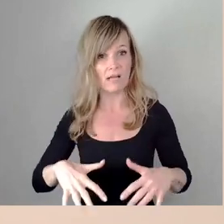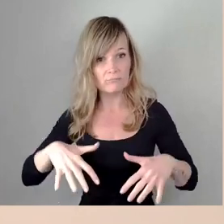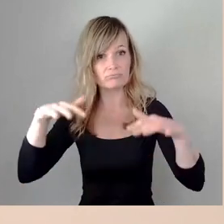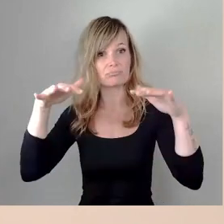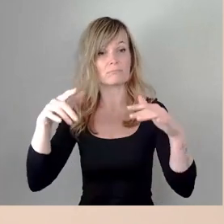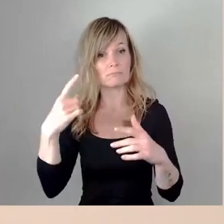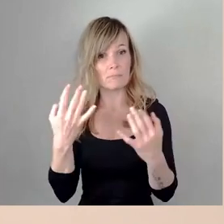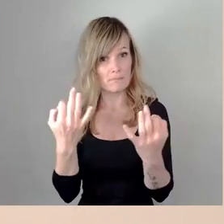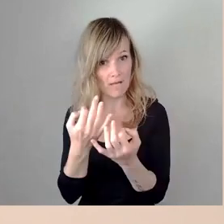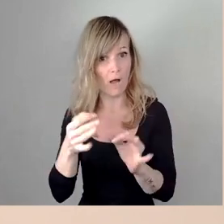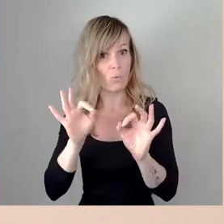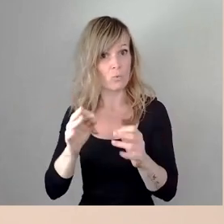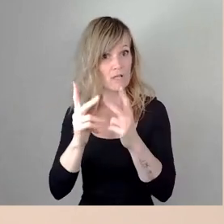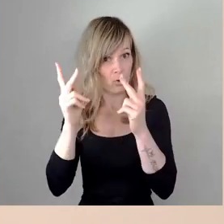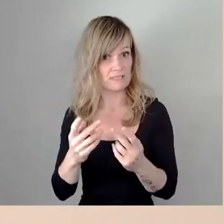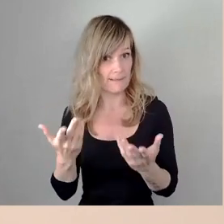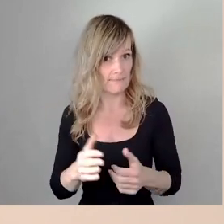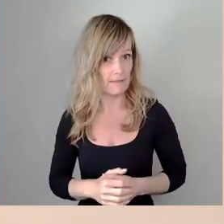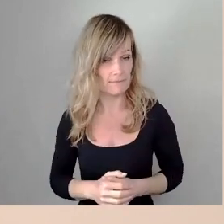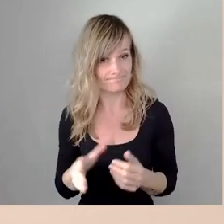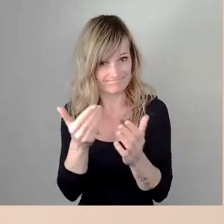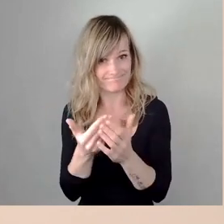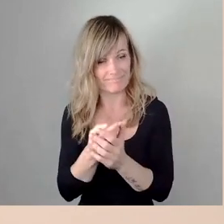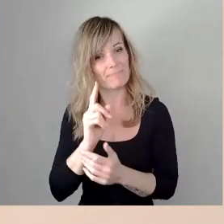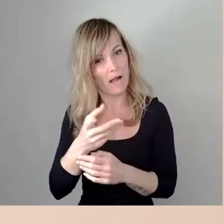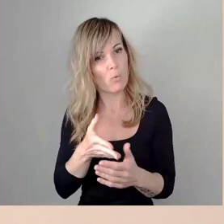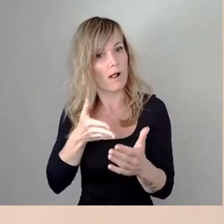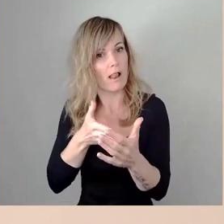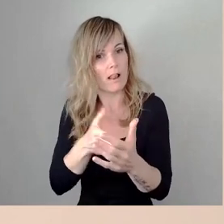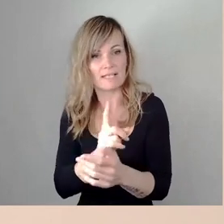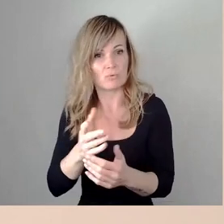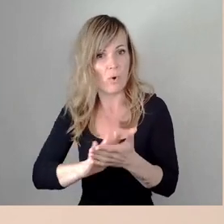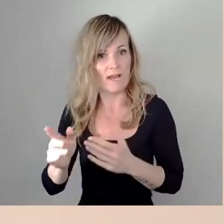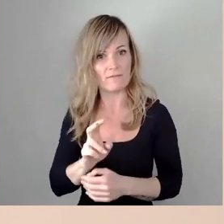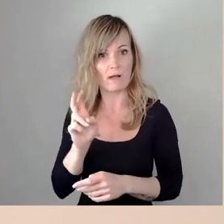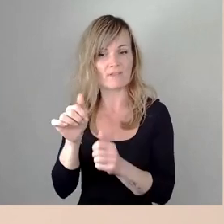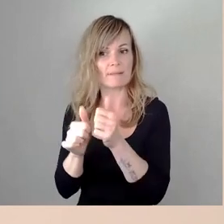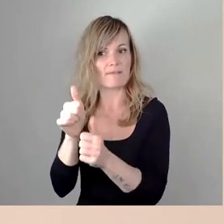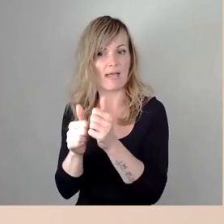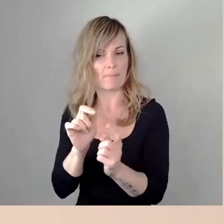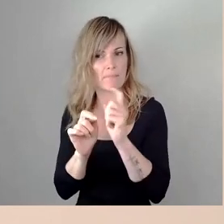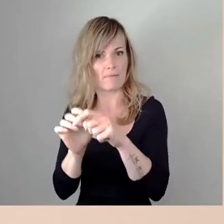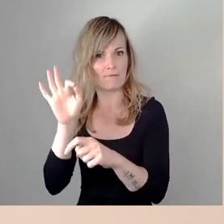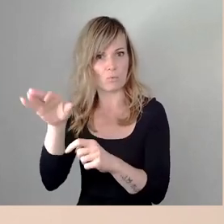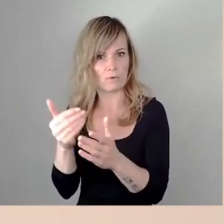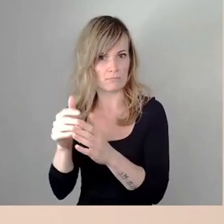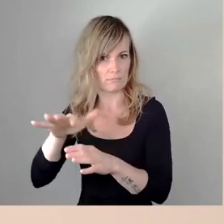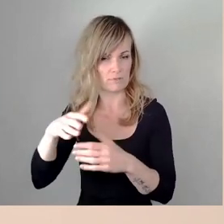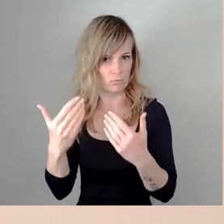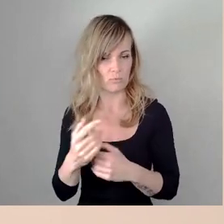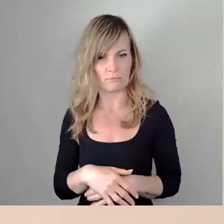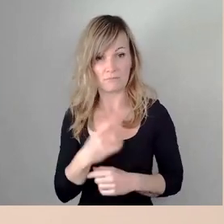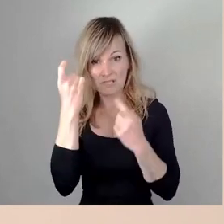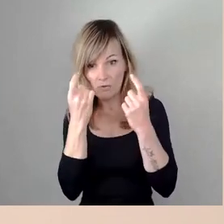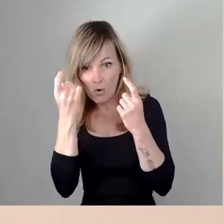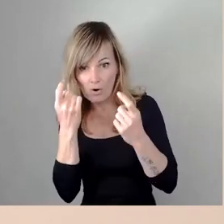braucht und das sind eben auch Hürden die es gar nicht so einfach machen dass man sich Sorgen machen muss dass die die